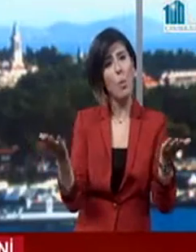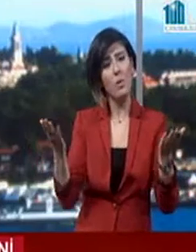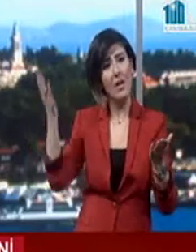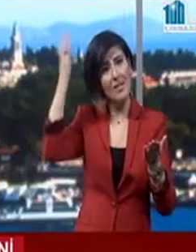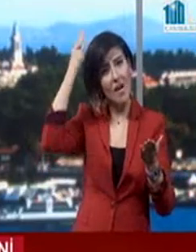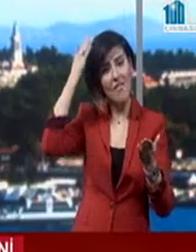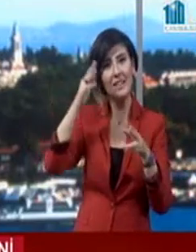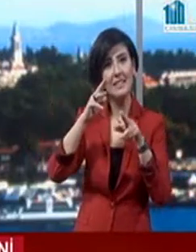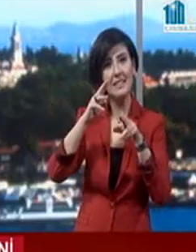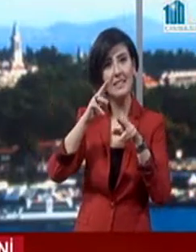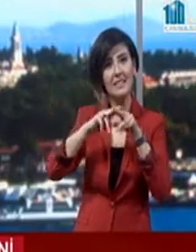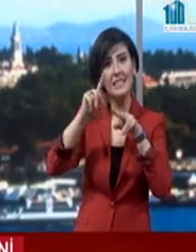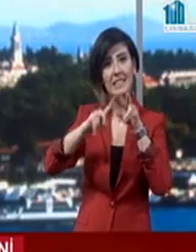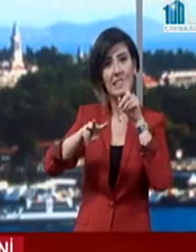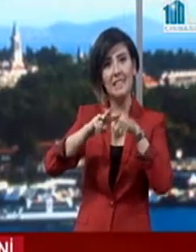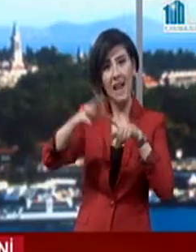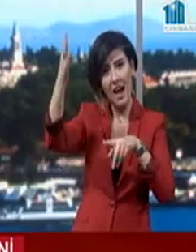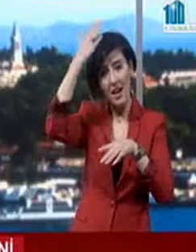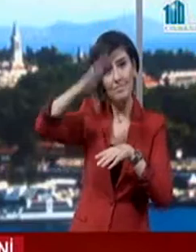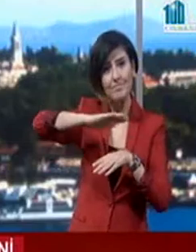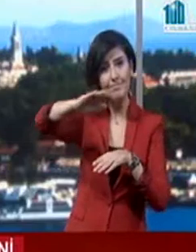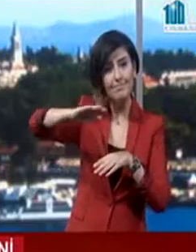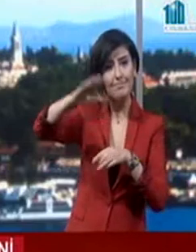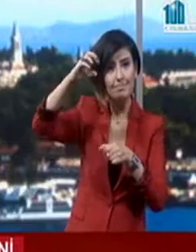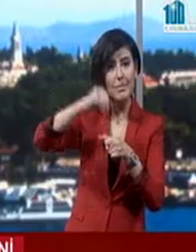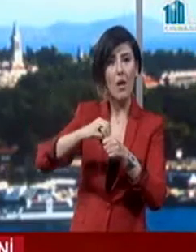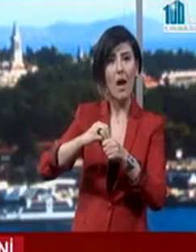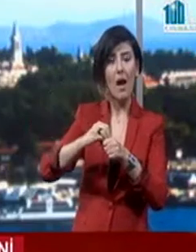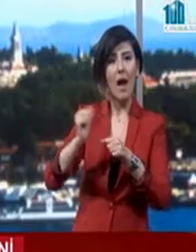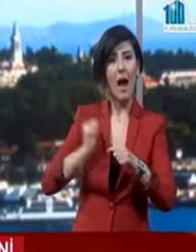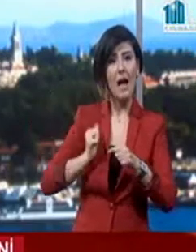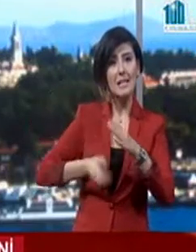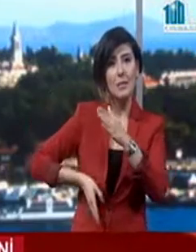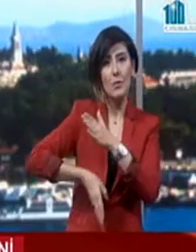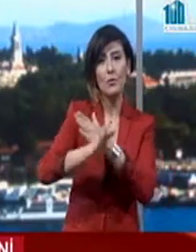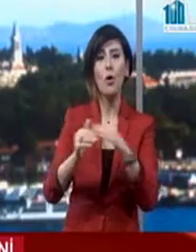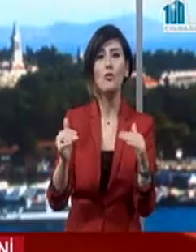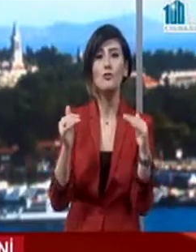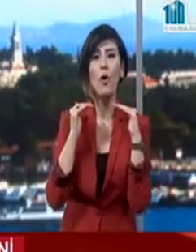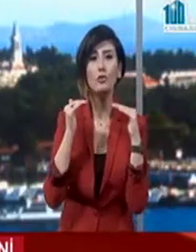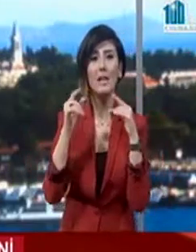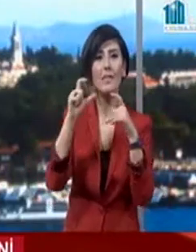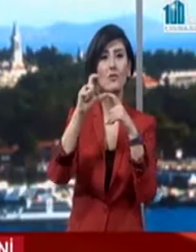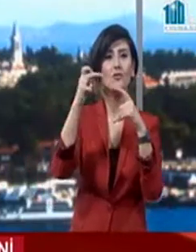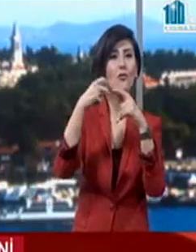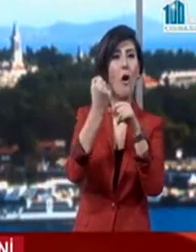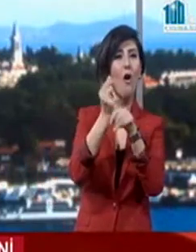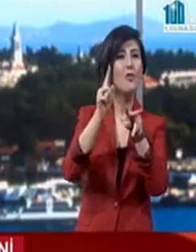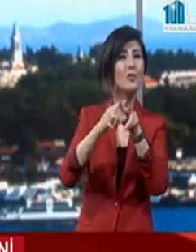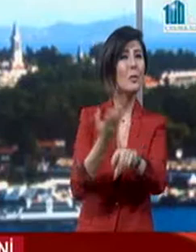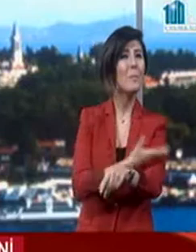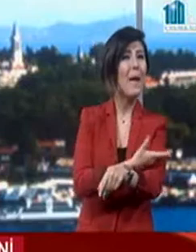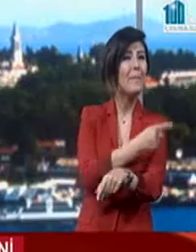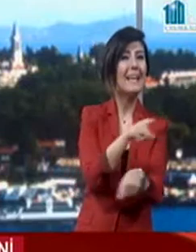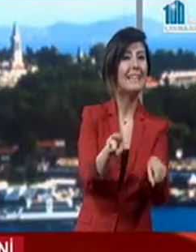yakarak askere gönderen Yozgat, Sorgunlu, Hatice anaların onları kendi